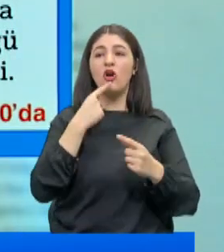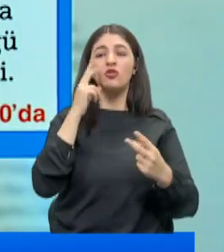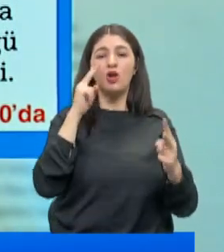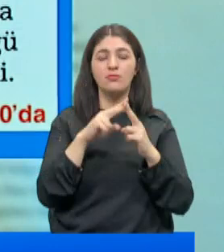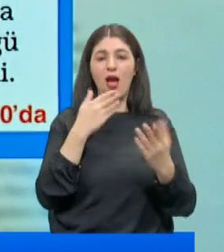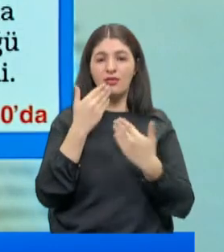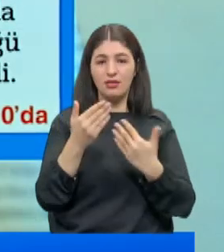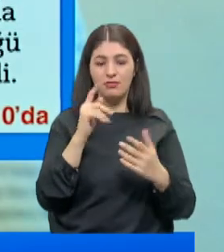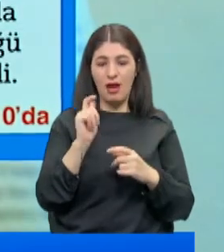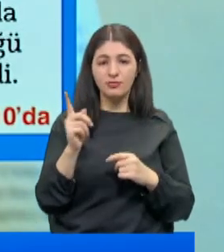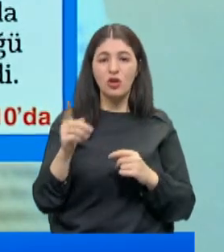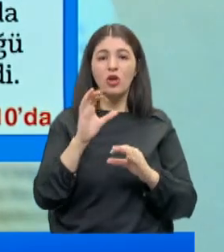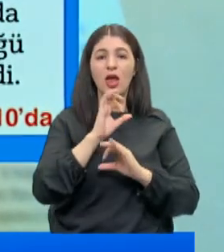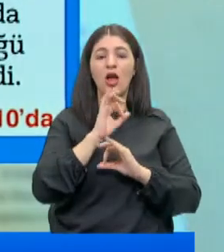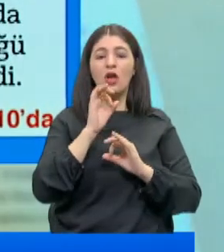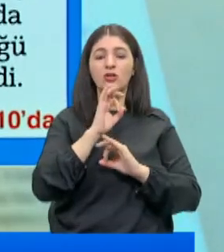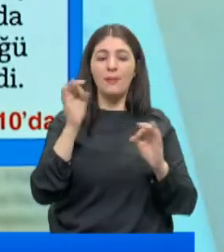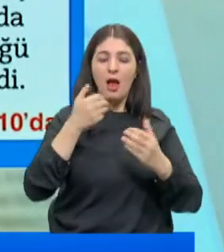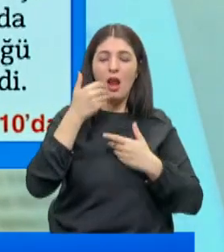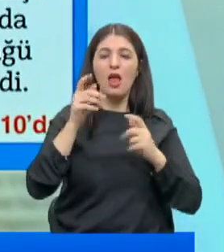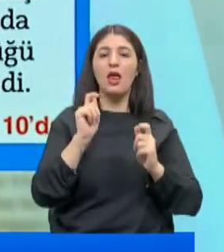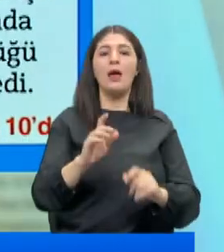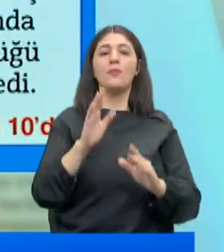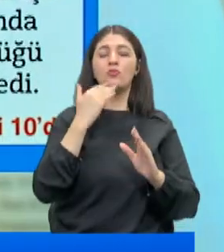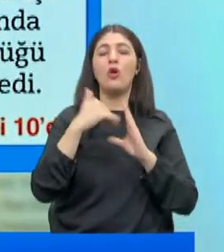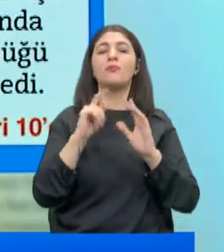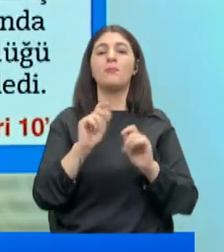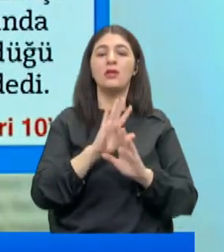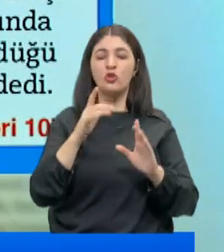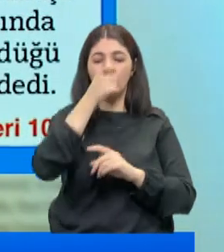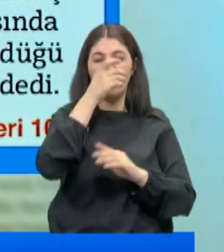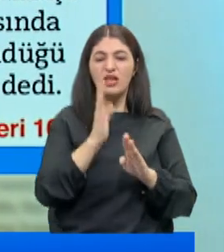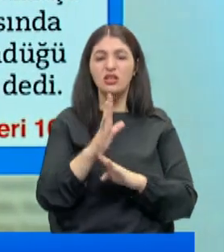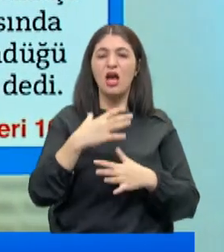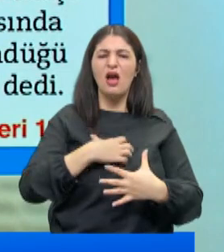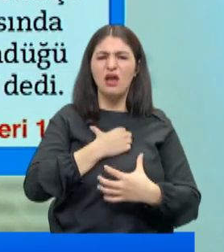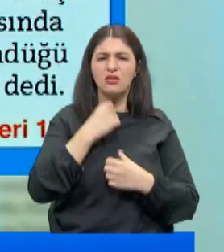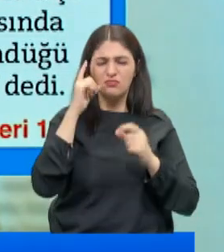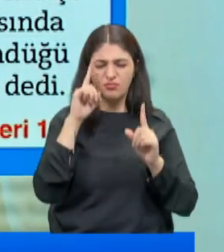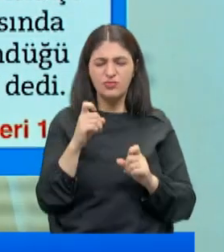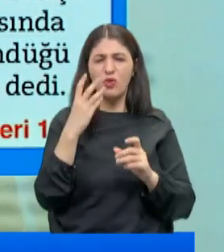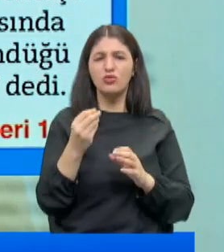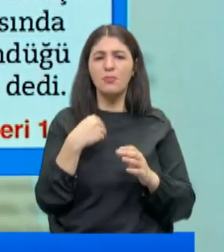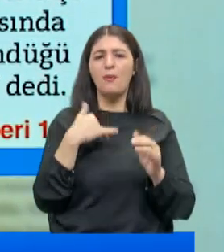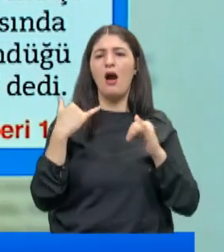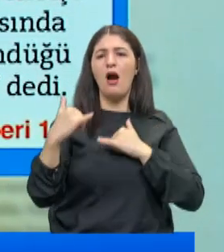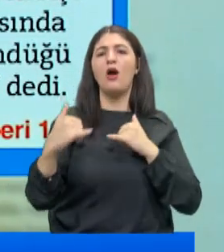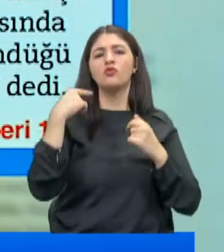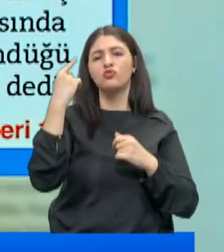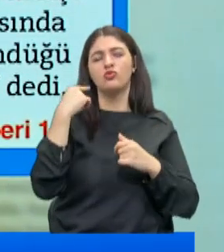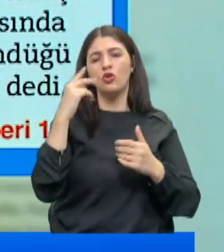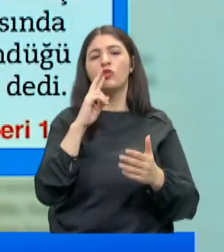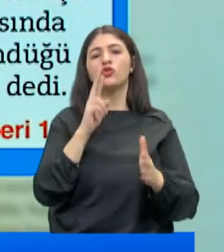anlattı. Yeneroğlu somut yorumda bulunmadı. Ülkenin gidişatının endişe verici olduğu noktasında benimle aynı düşündüğü